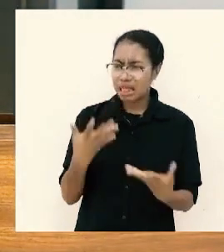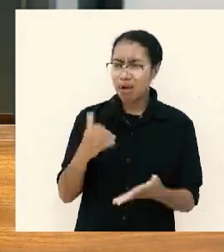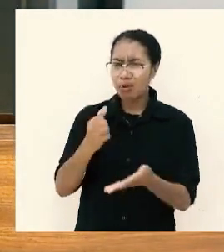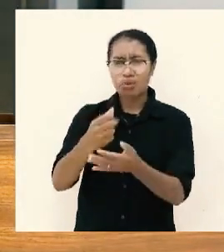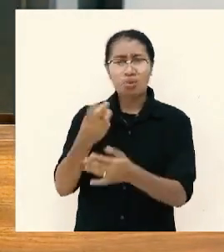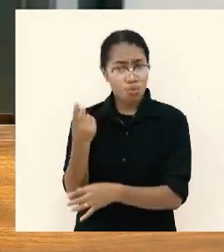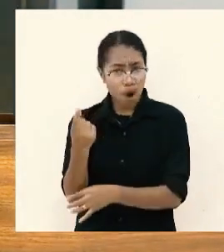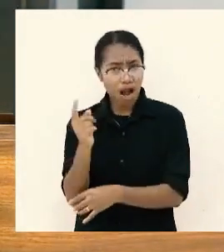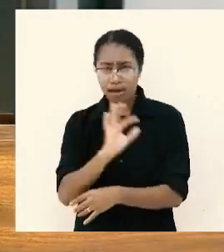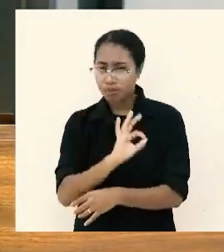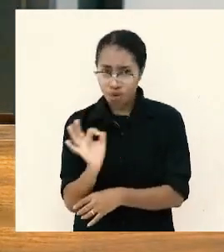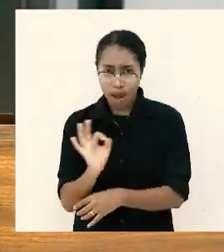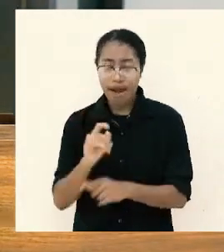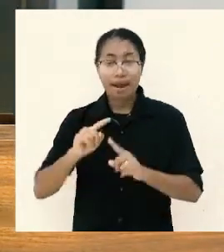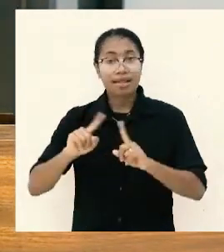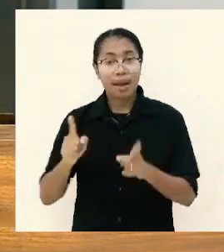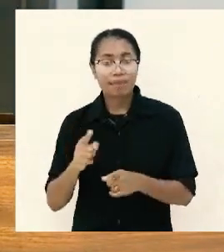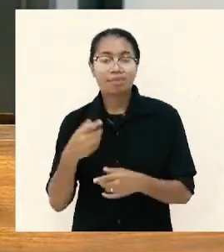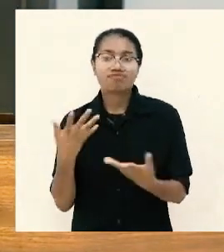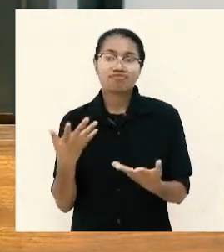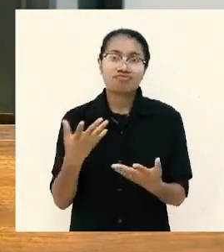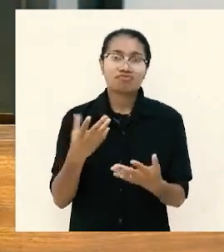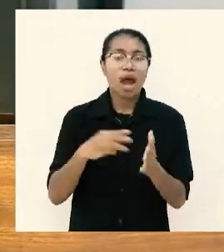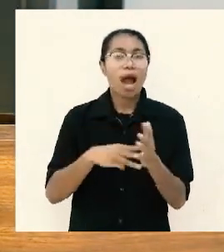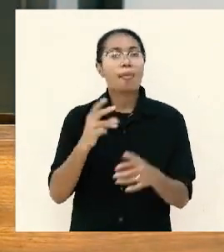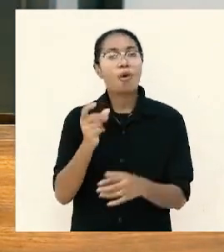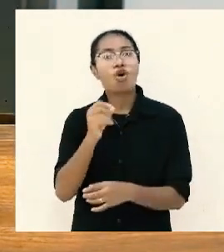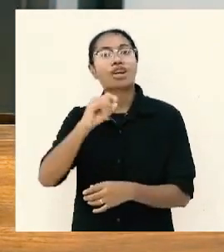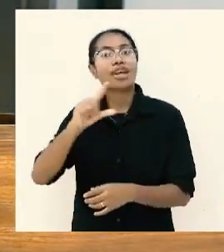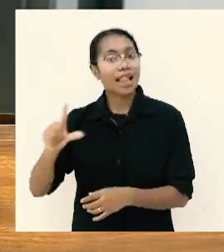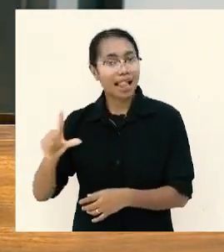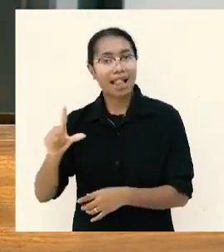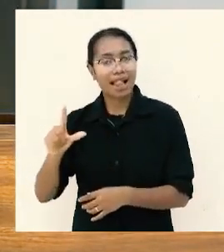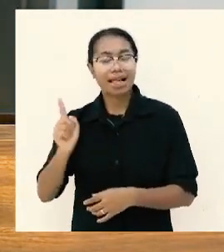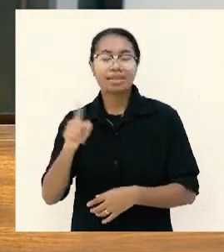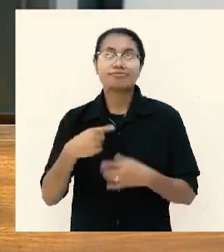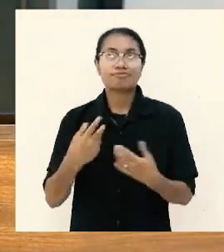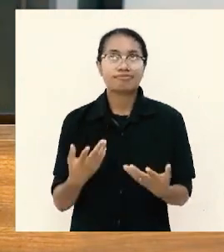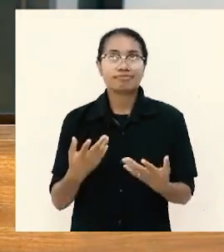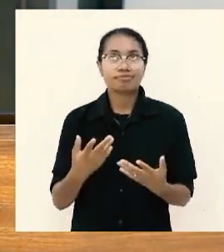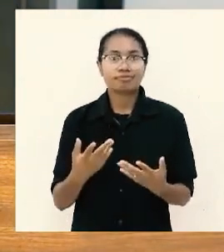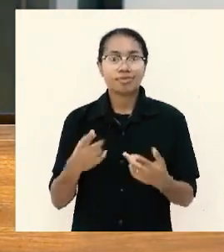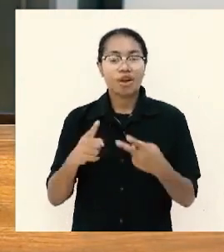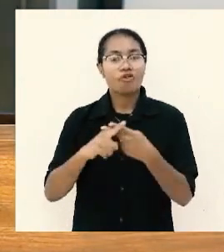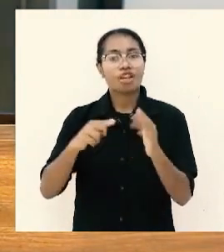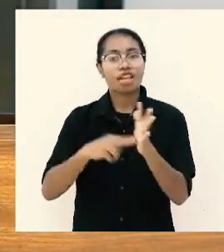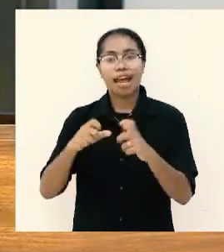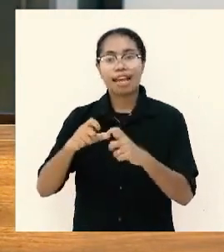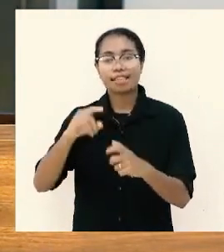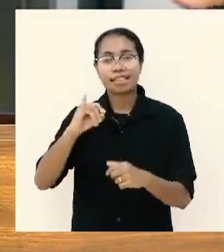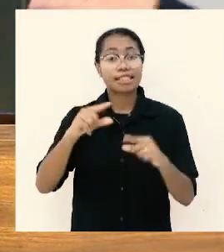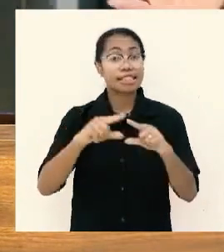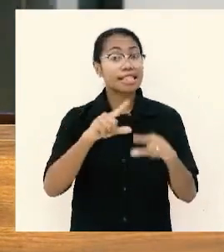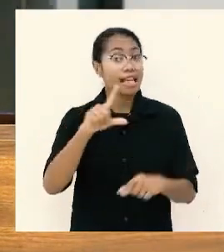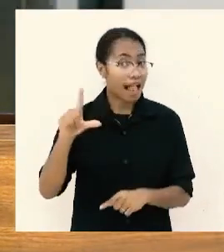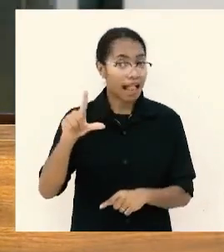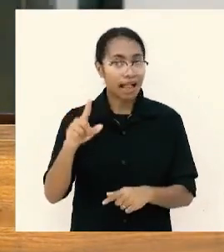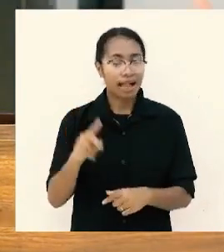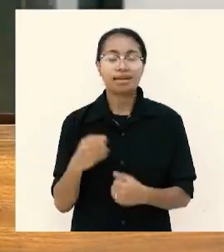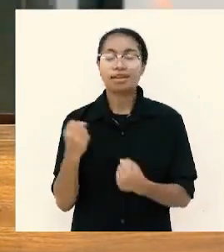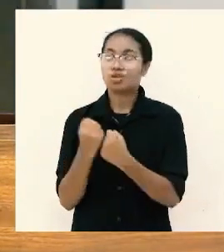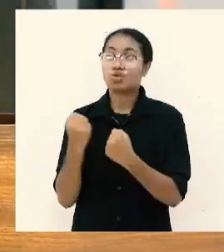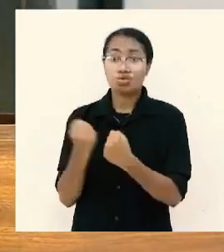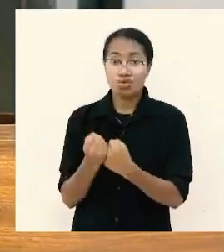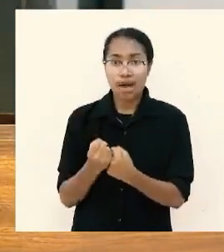bantuan secara moral bantuan secara finansial dukungan dukungan